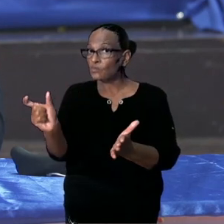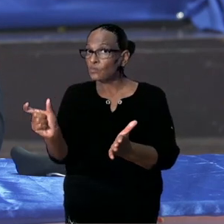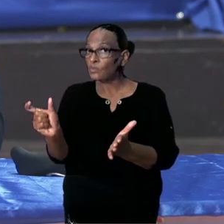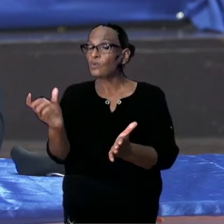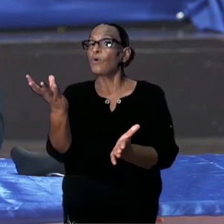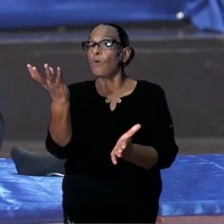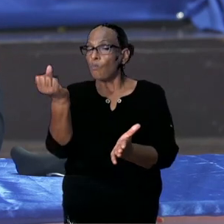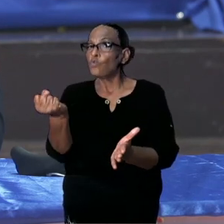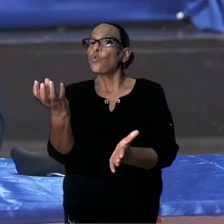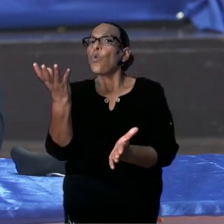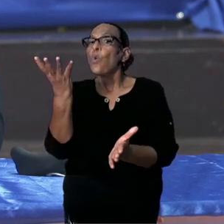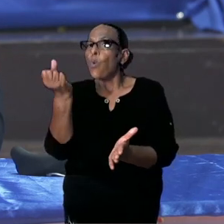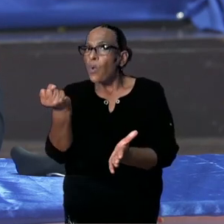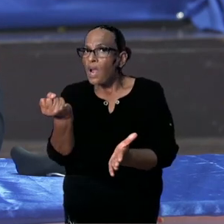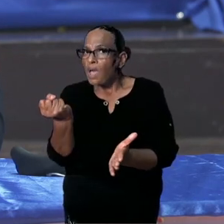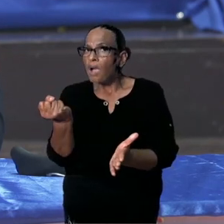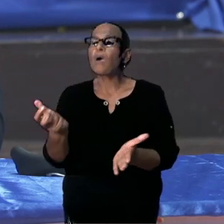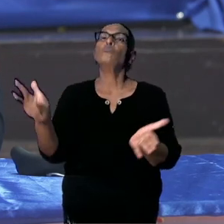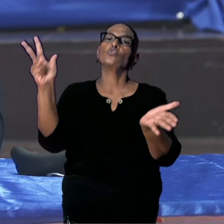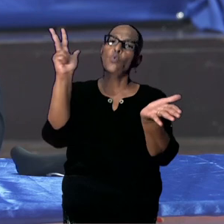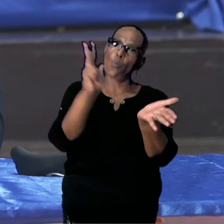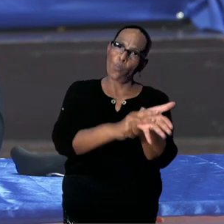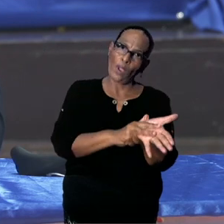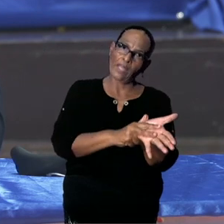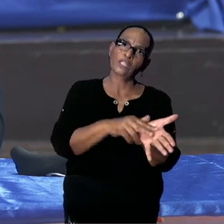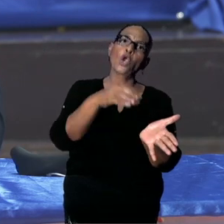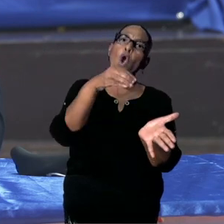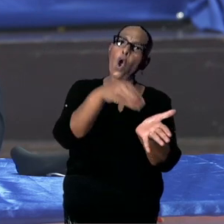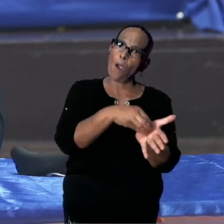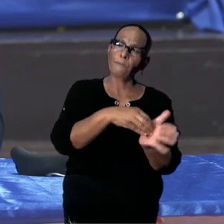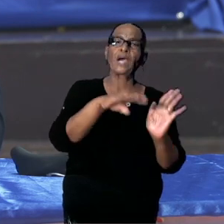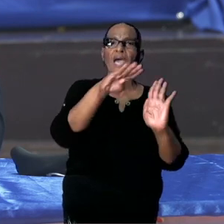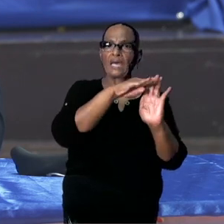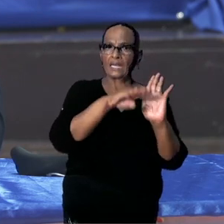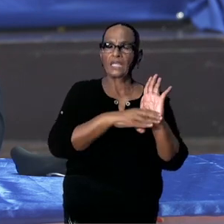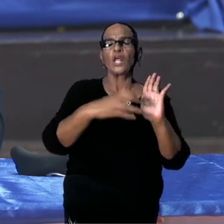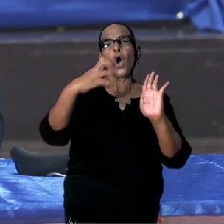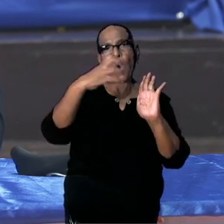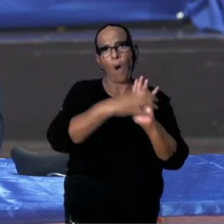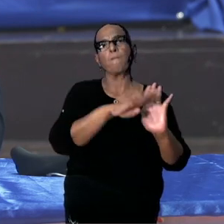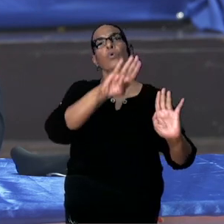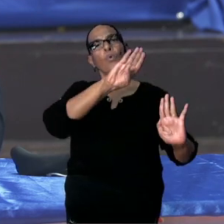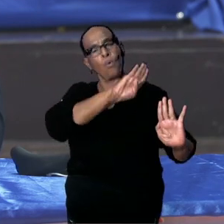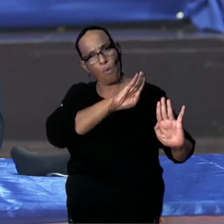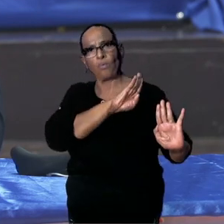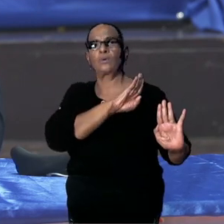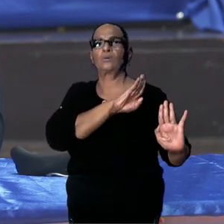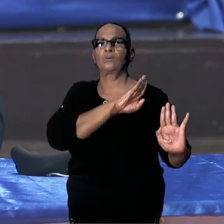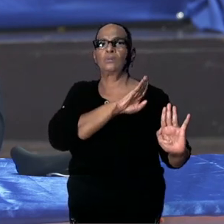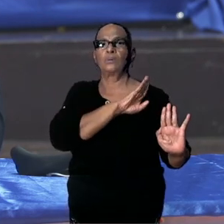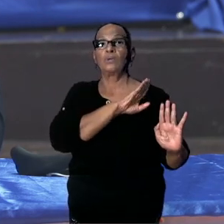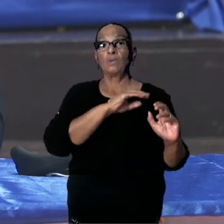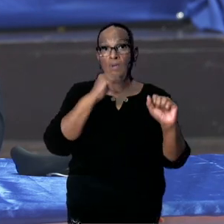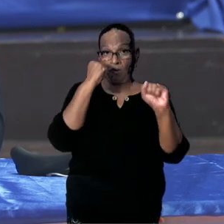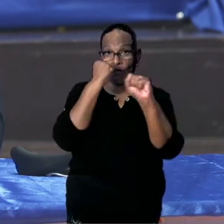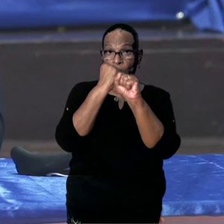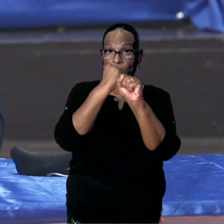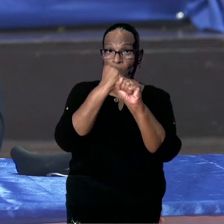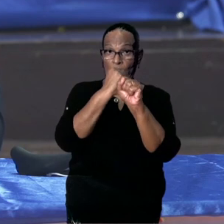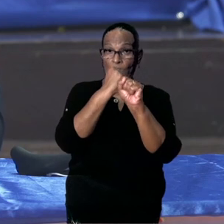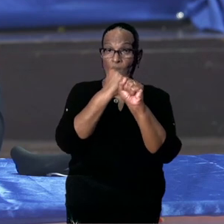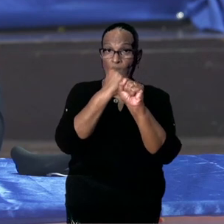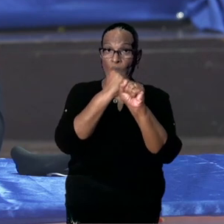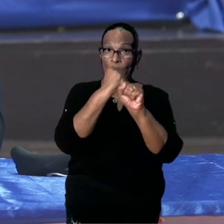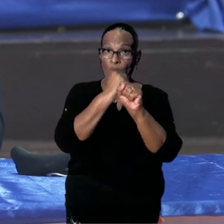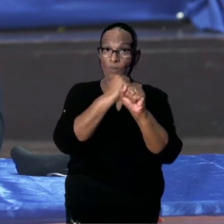zijn. Zicht de onderwerpen aan wet en recht. En wet en regels in het land. We hebben een taakomschrijving van het ministerie. En ik wil het met